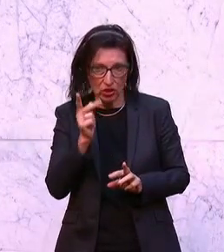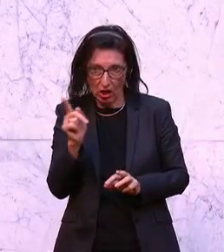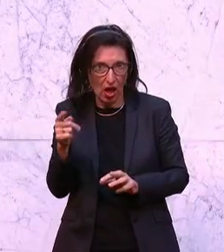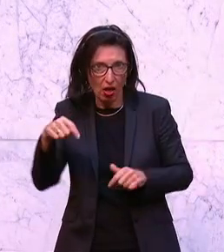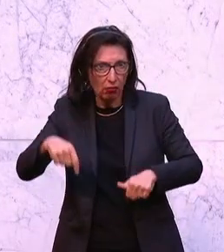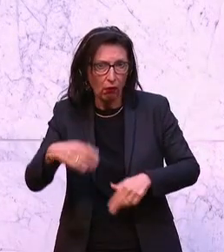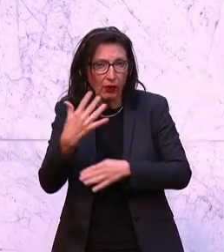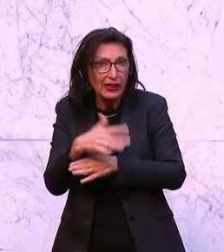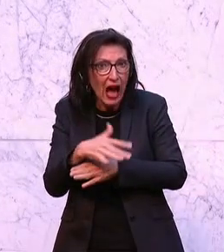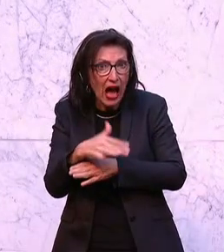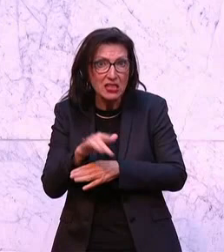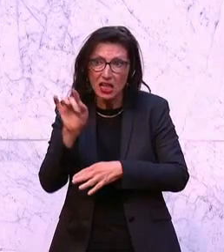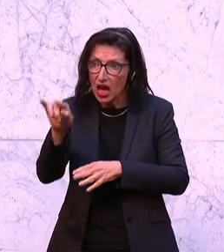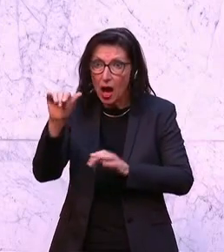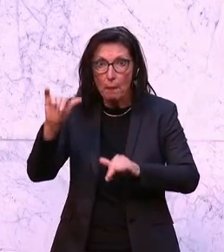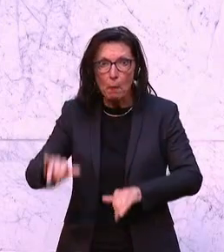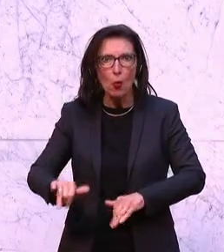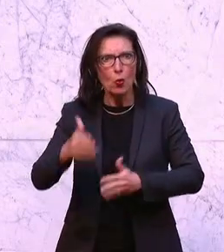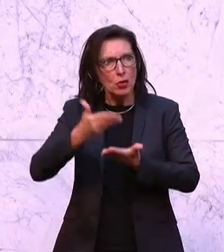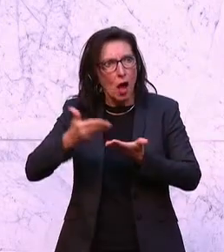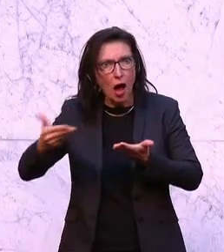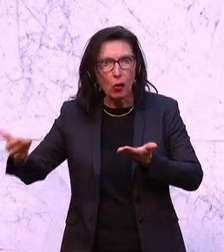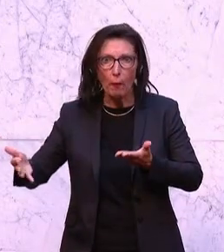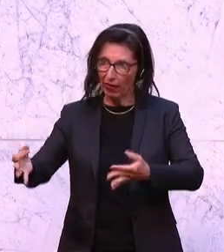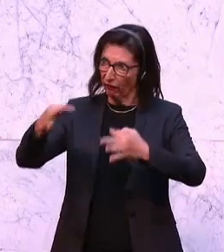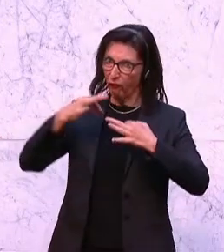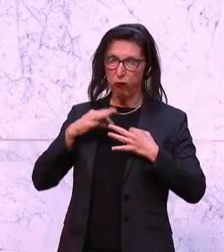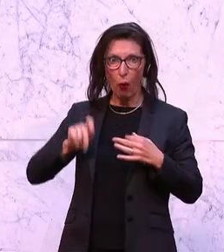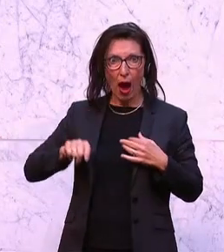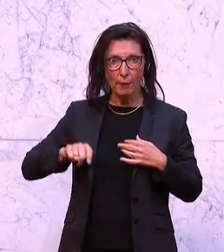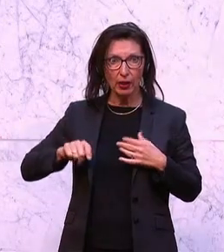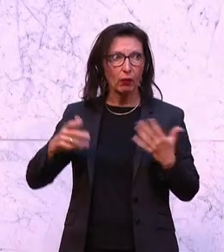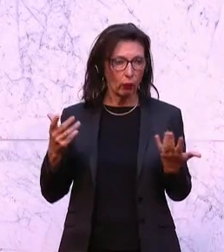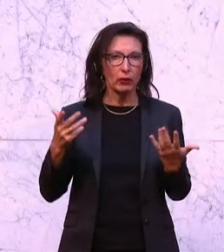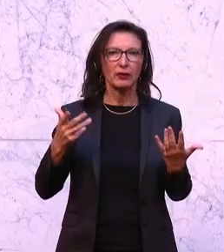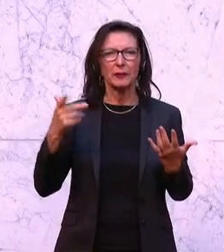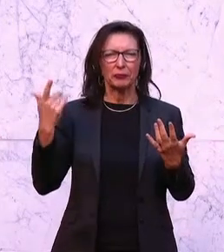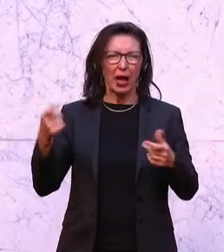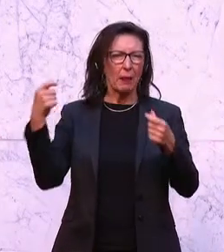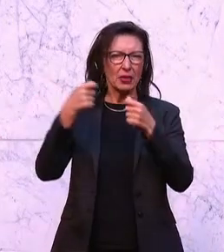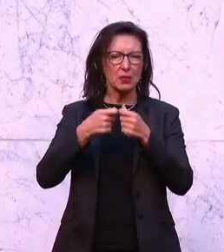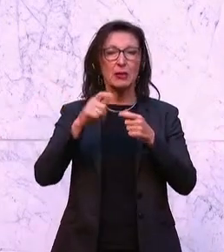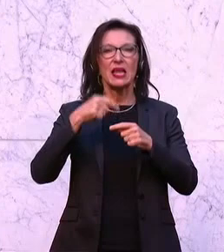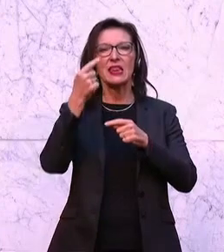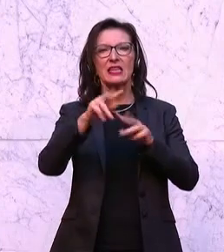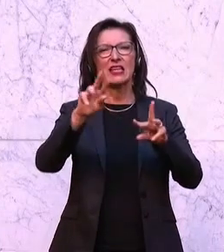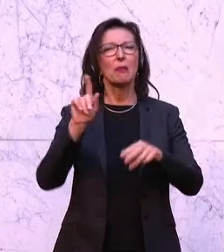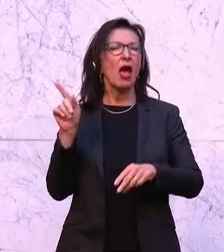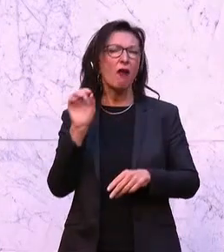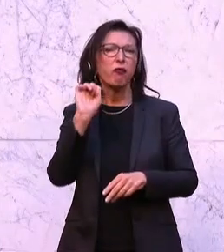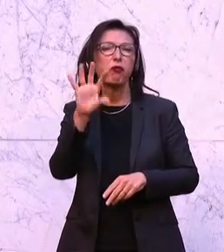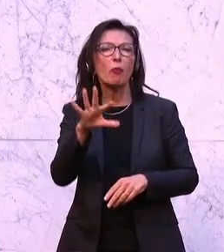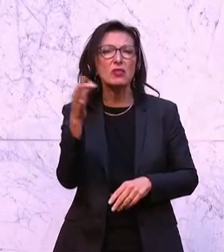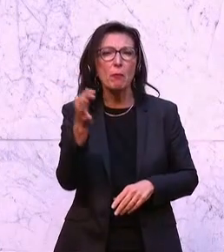uns als Abgeordneten Rechenschaft schuldig. Und das führt mich aber gleich inhaltlich thematisch zum Thema. Er hat in einer Viertelstunde